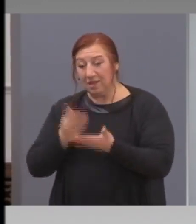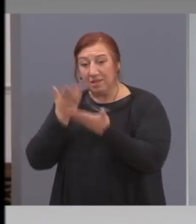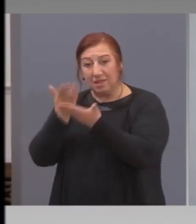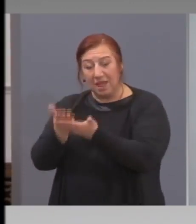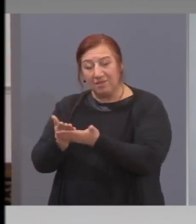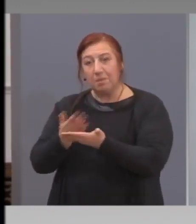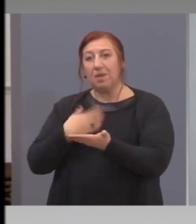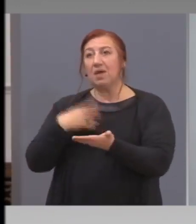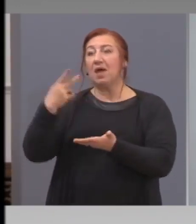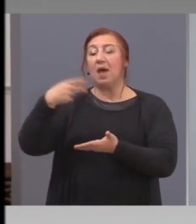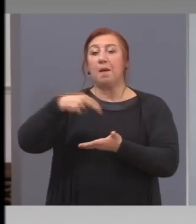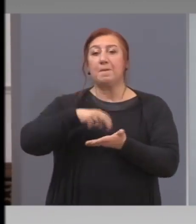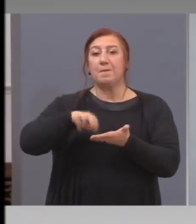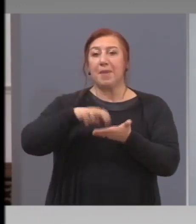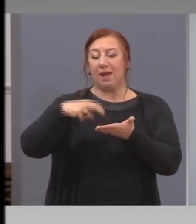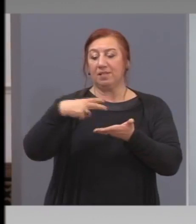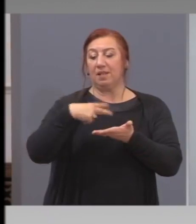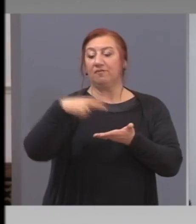Какво да има?